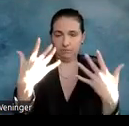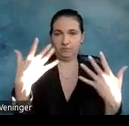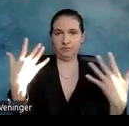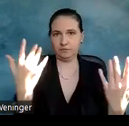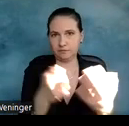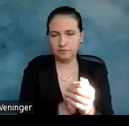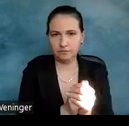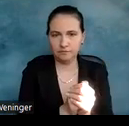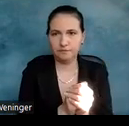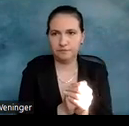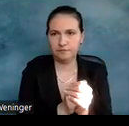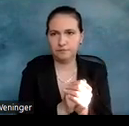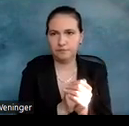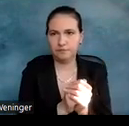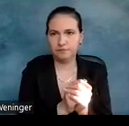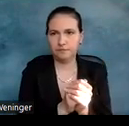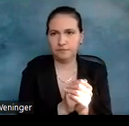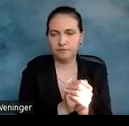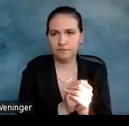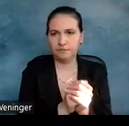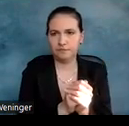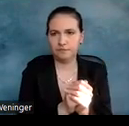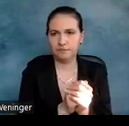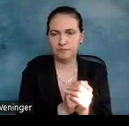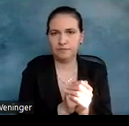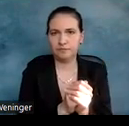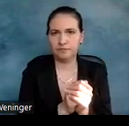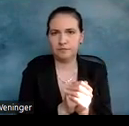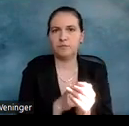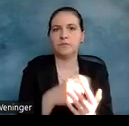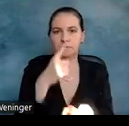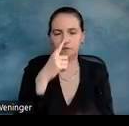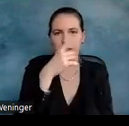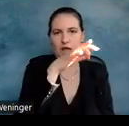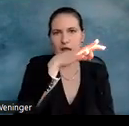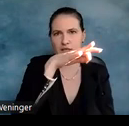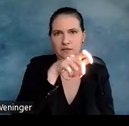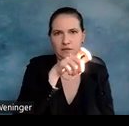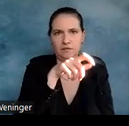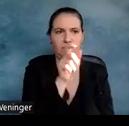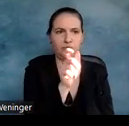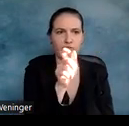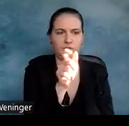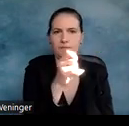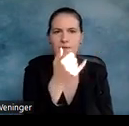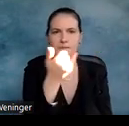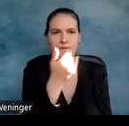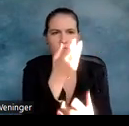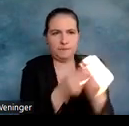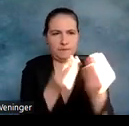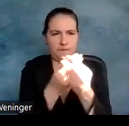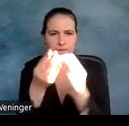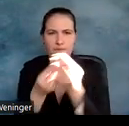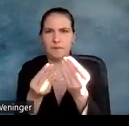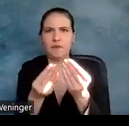zu nah beieinander stehen. Maskierung liegt vor, wenn einzelne Buchstaben einfach zu verschwinden scheinen. Beides sind Wahrnehmungsphänomene,